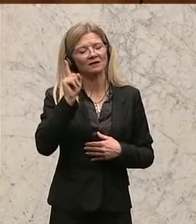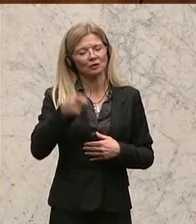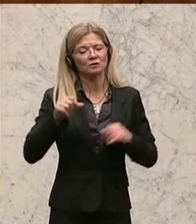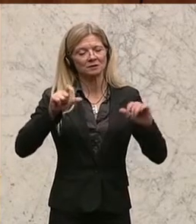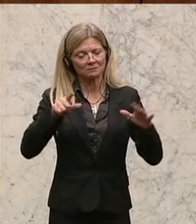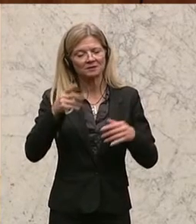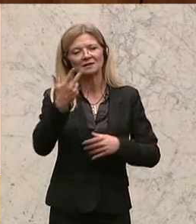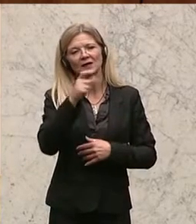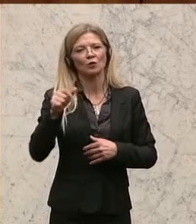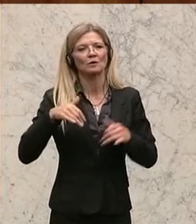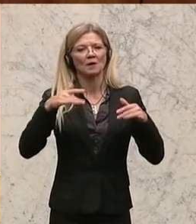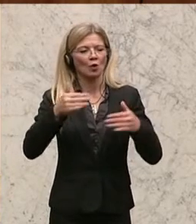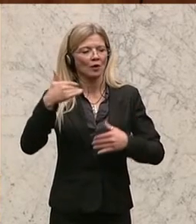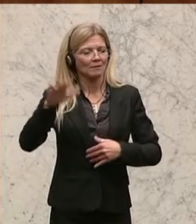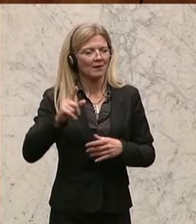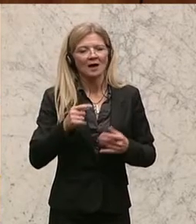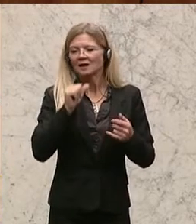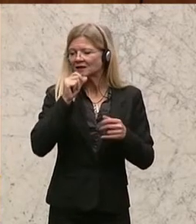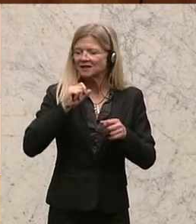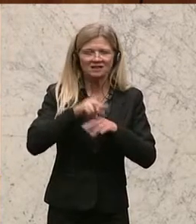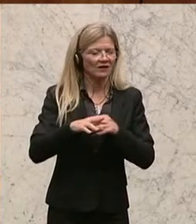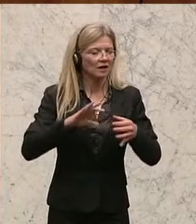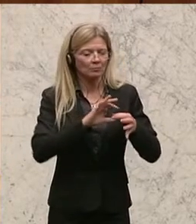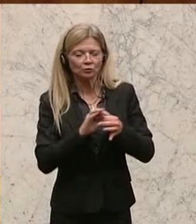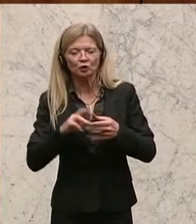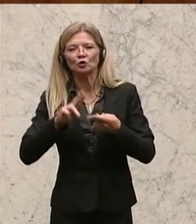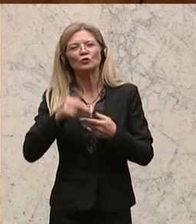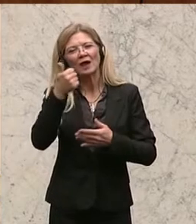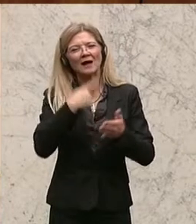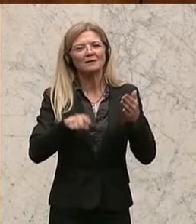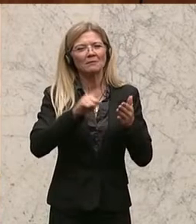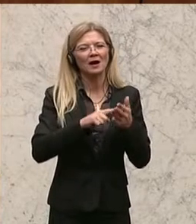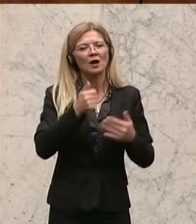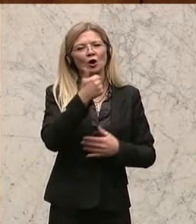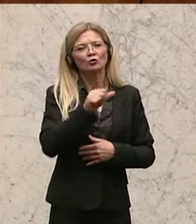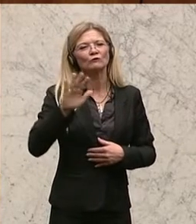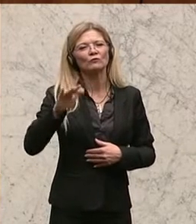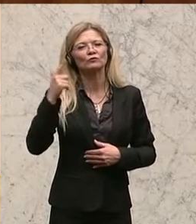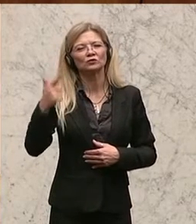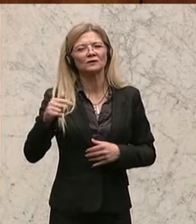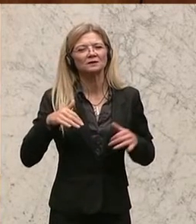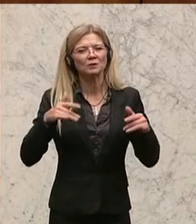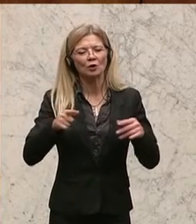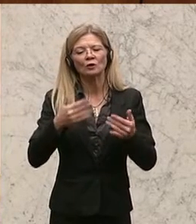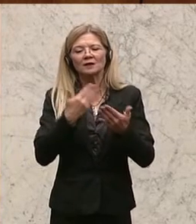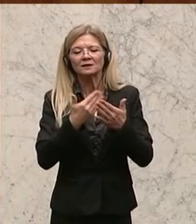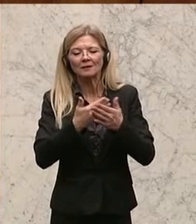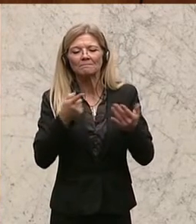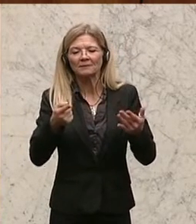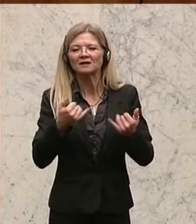mehr und einmalig 125 Millionen Euro zur Abdeckung oder Bewältigung des